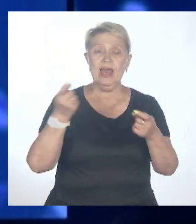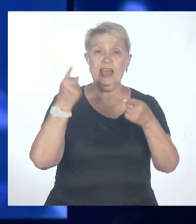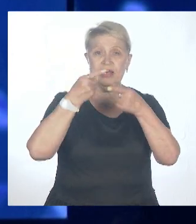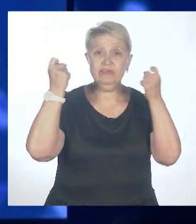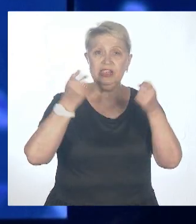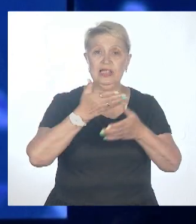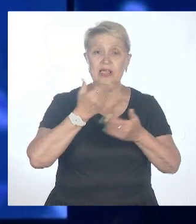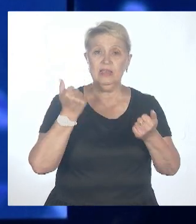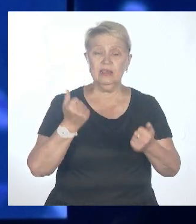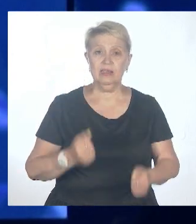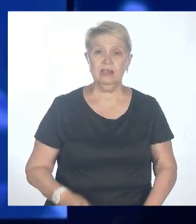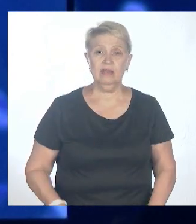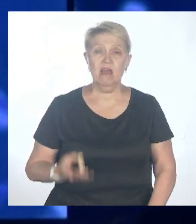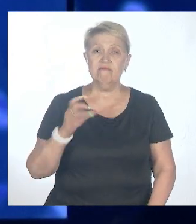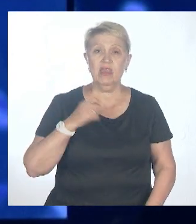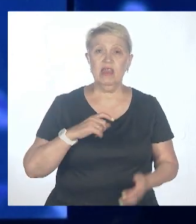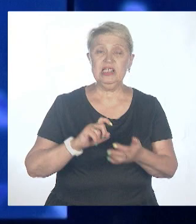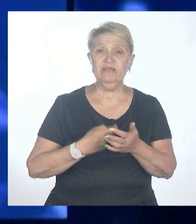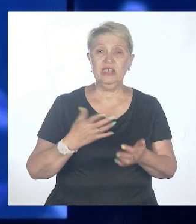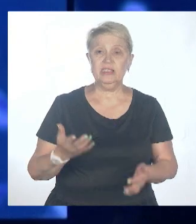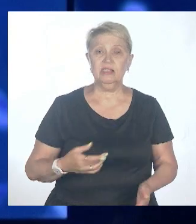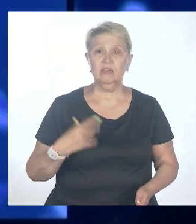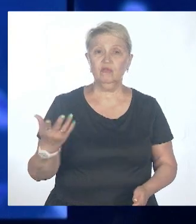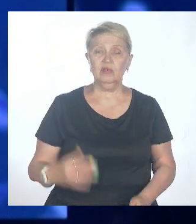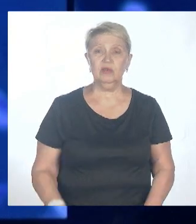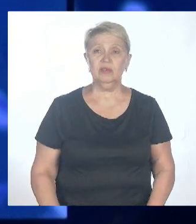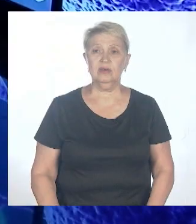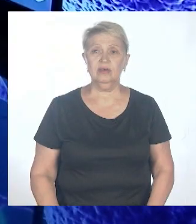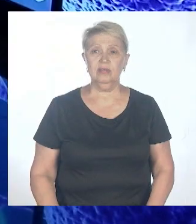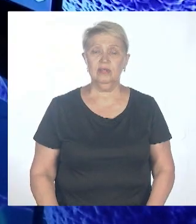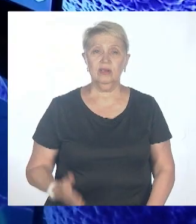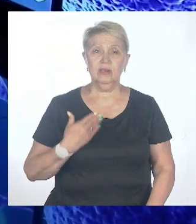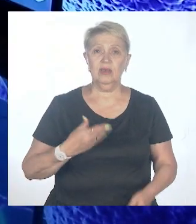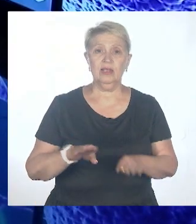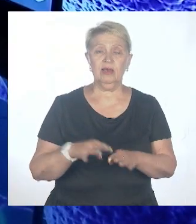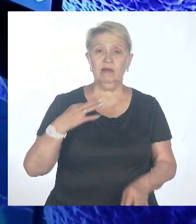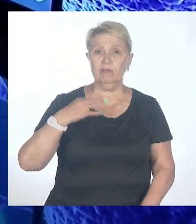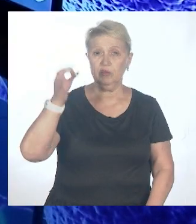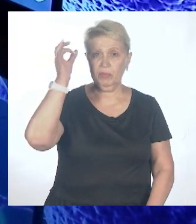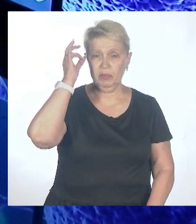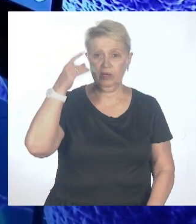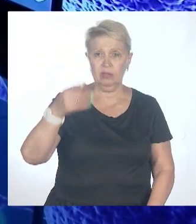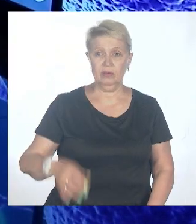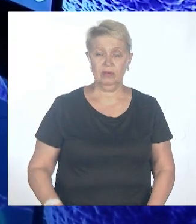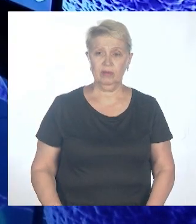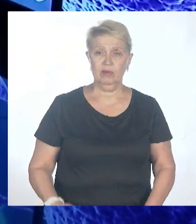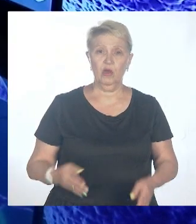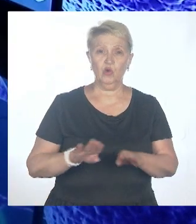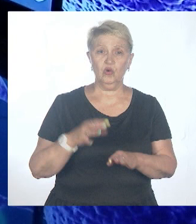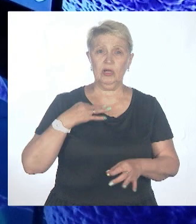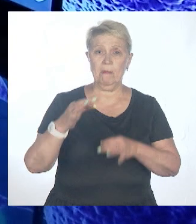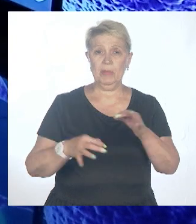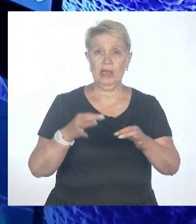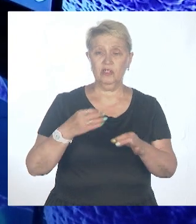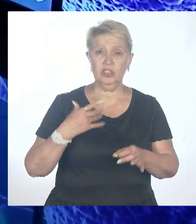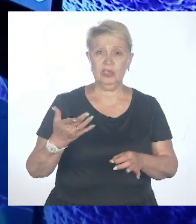Африки. Или что-то вообще неизвестная болезнь. Я вот так вспоминаю, да вот сколько я помню, столько периодически такие новости про неизвестные